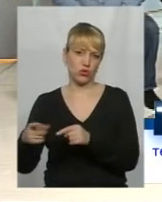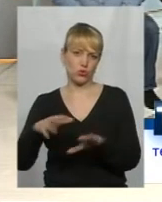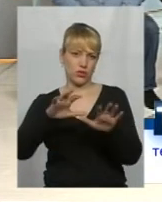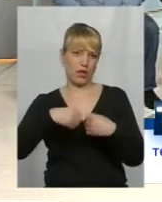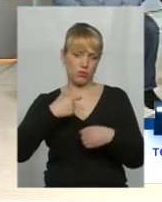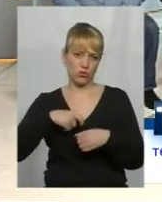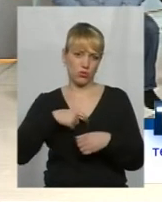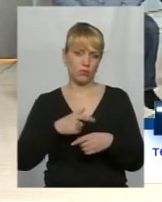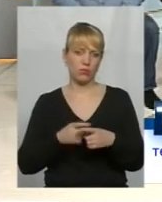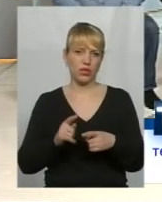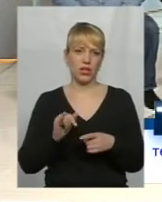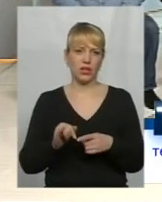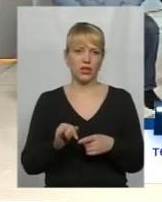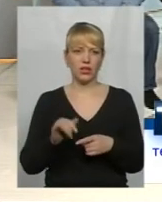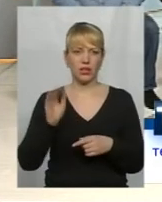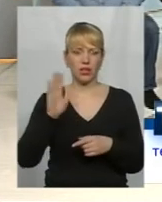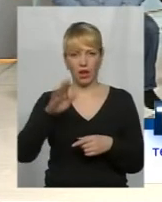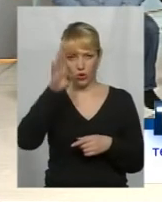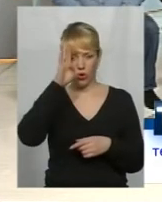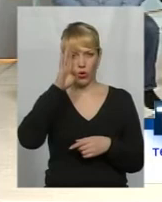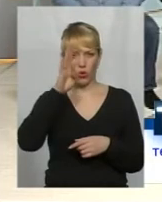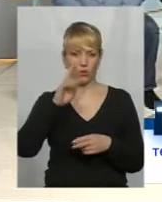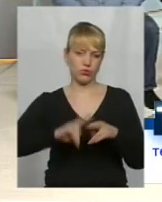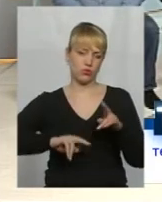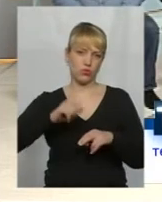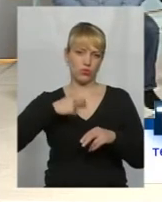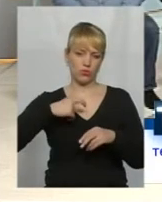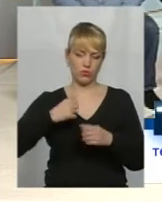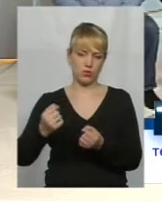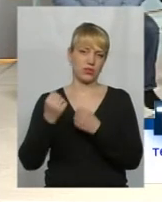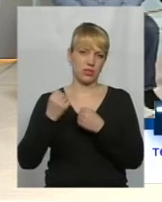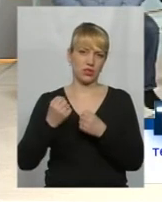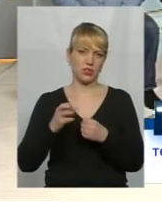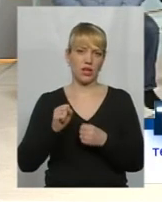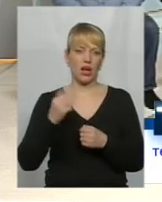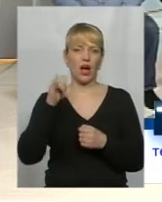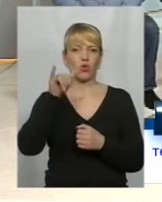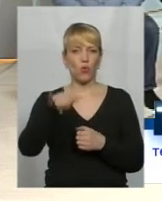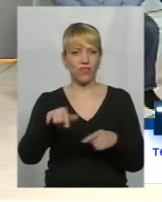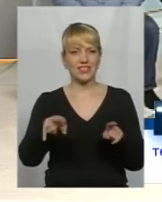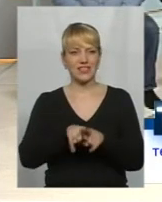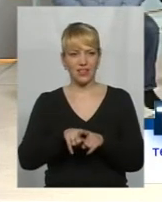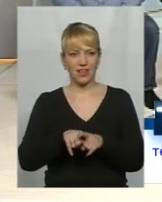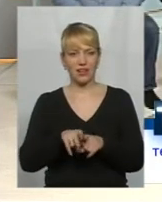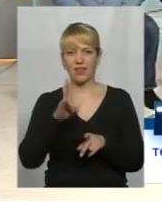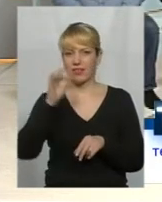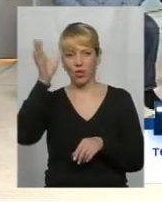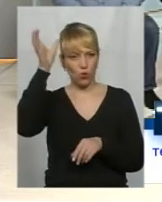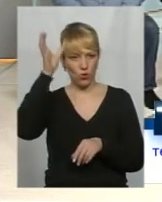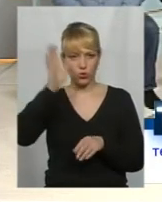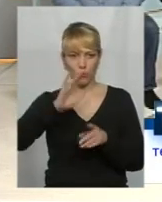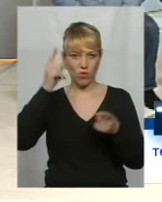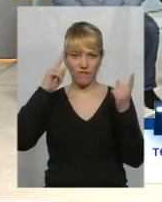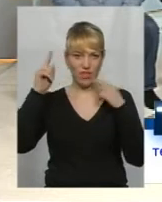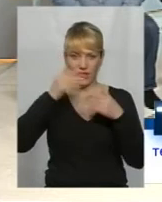залихать туди, хай фрунці будуть собі захід. А то в вас так. Ні в жану, ні в фантазії